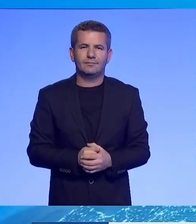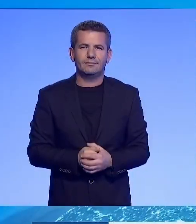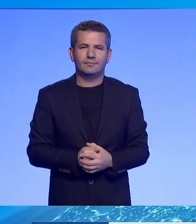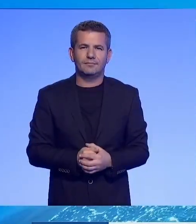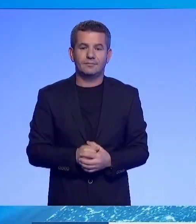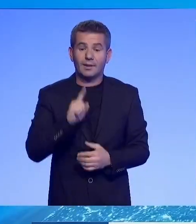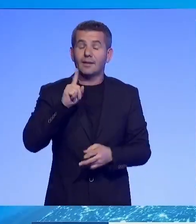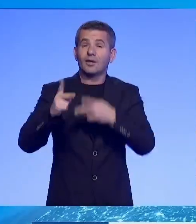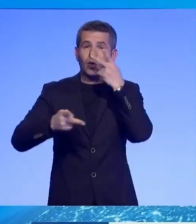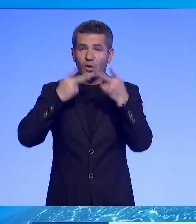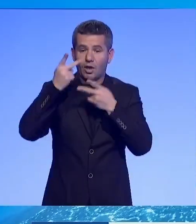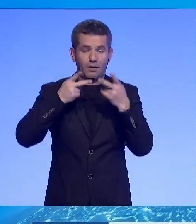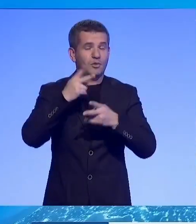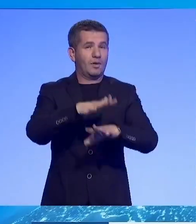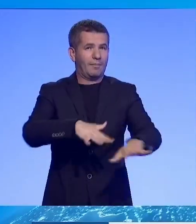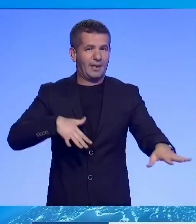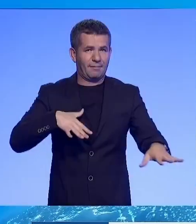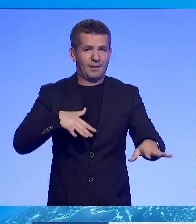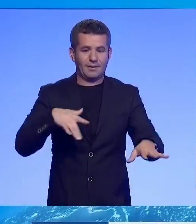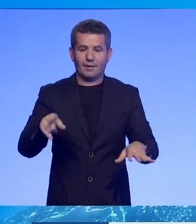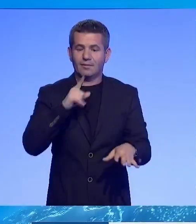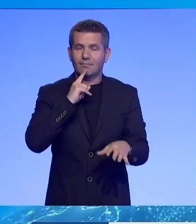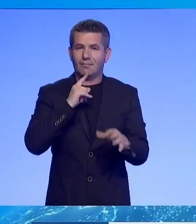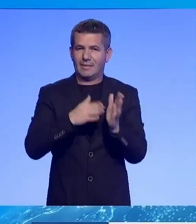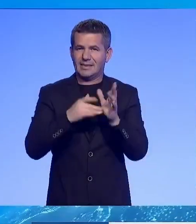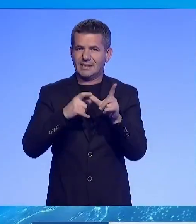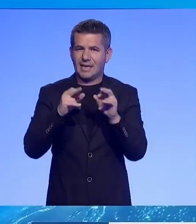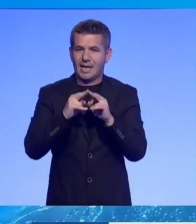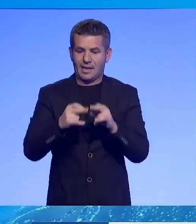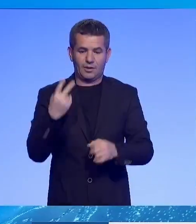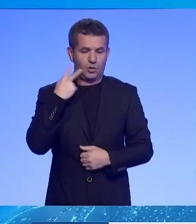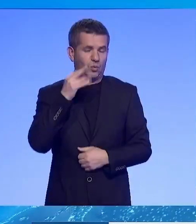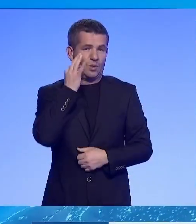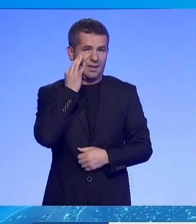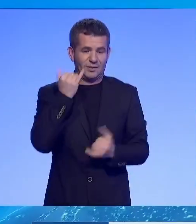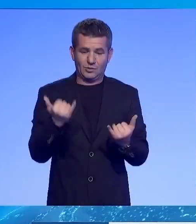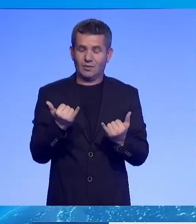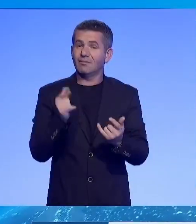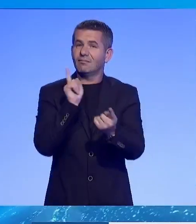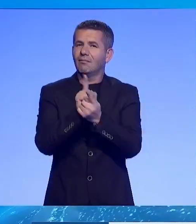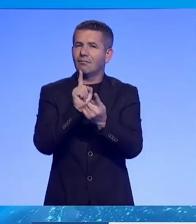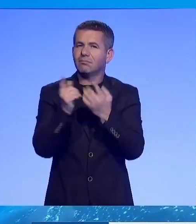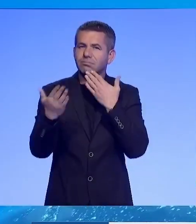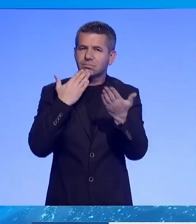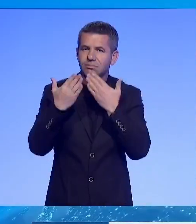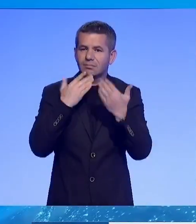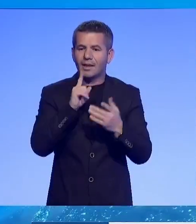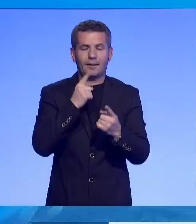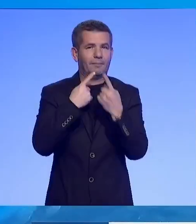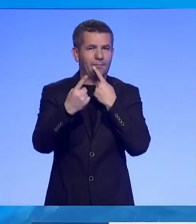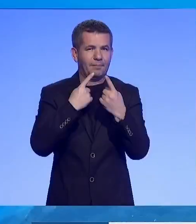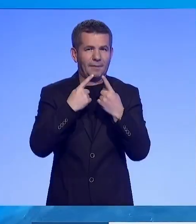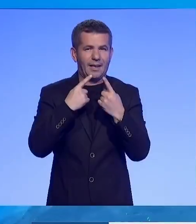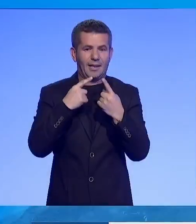E Komisioni Parlamentar për stabilizim asëtësim në ditën e dy të takimit të nëndë ka diskutuar për dialogun e